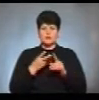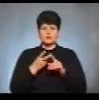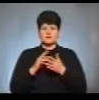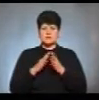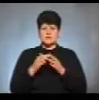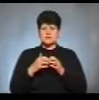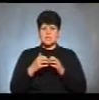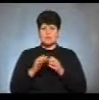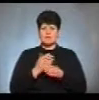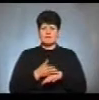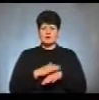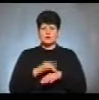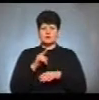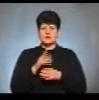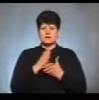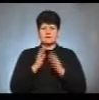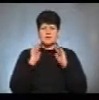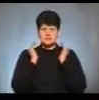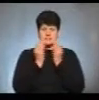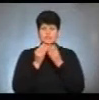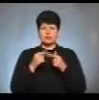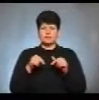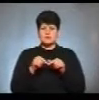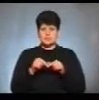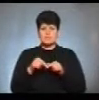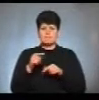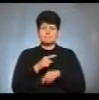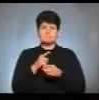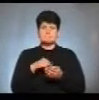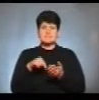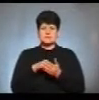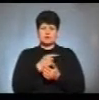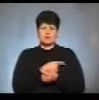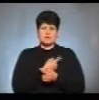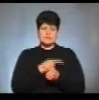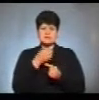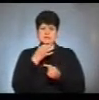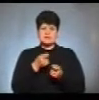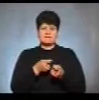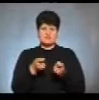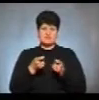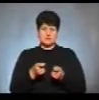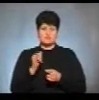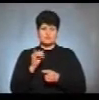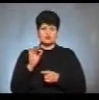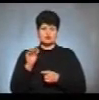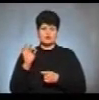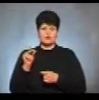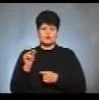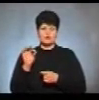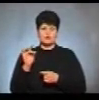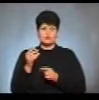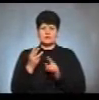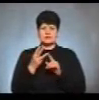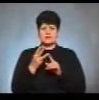важкості. Вони перебувають в реанімаційному відділенні міської лікарні, повідомив завідувач цього відділення Ігор Чорнота. Третю дитину